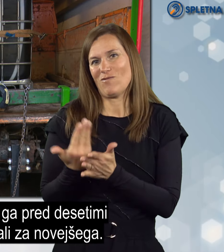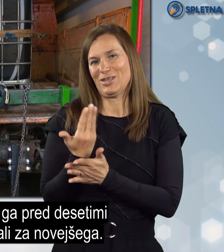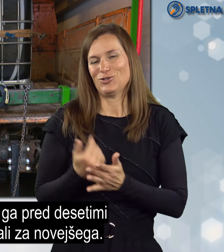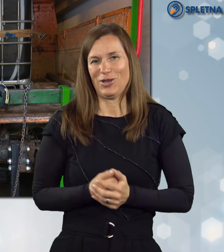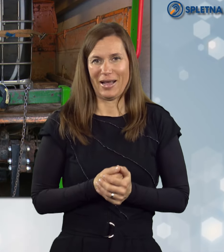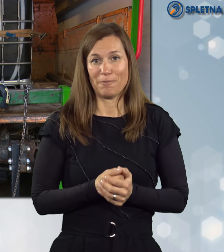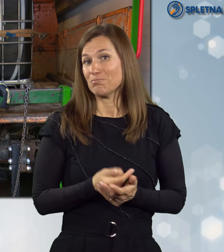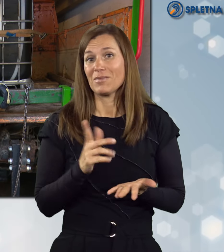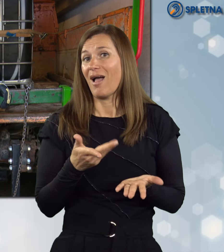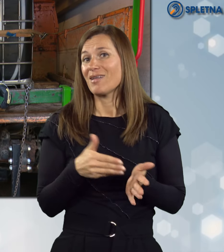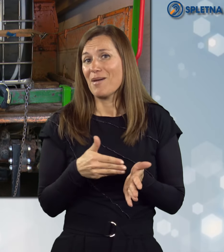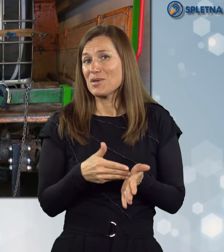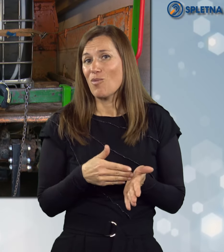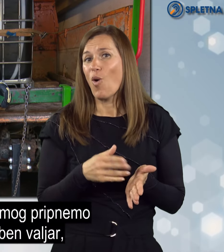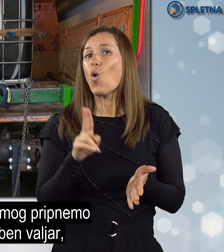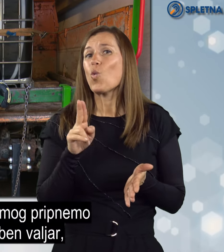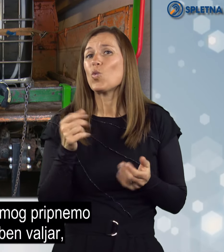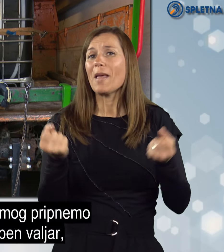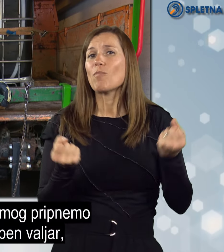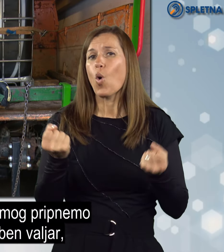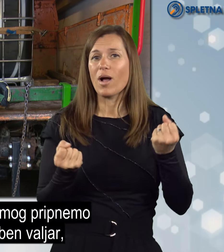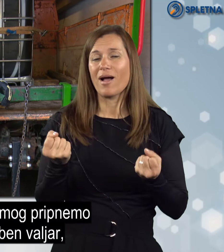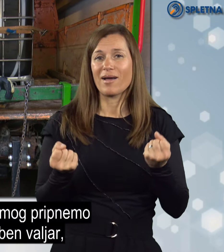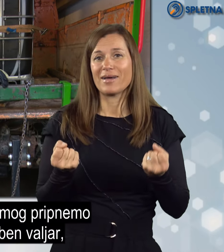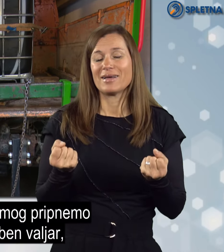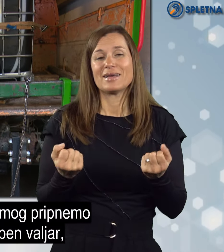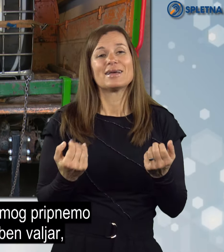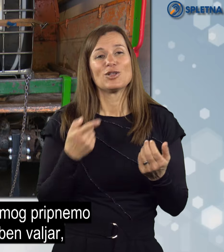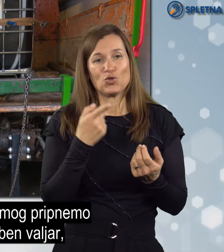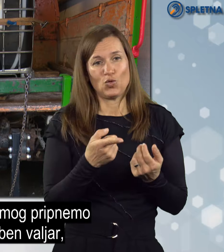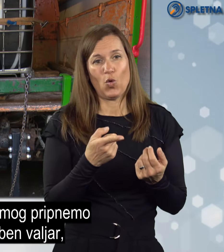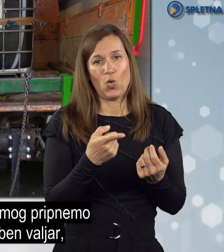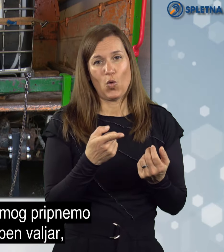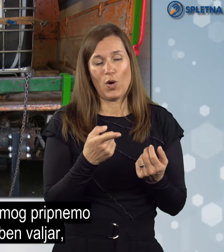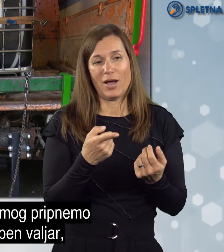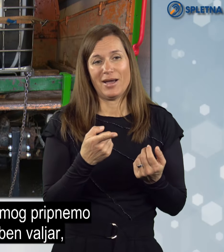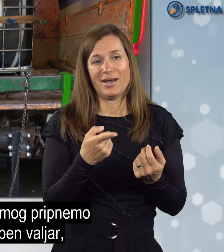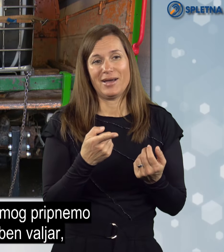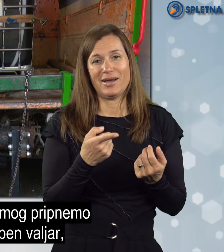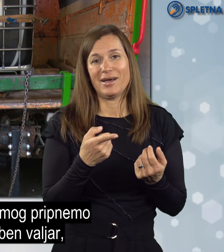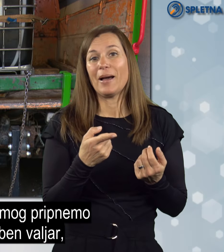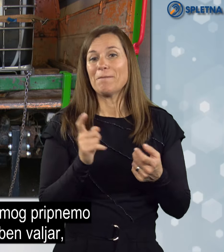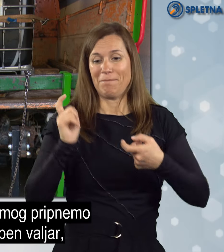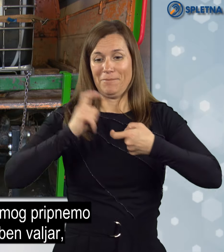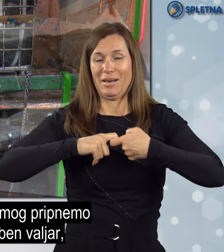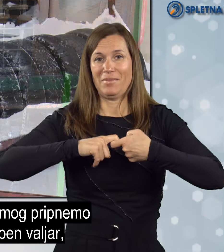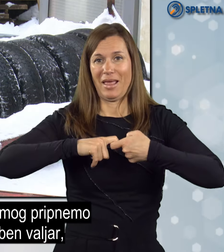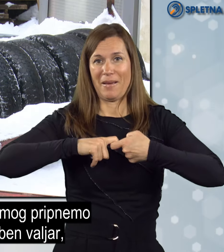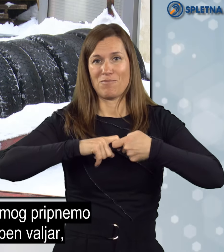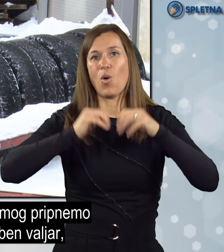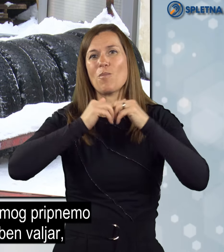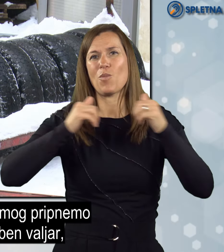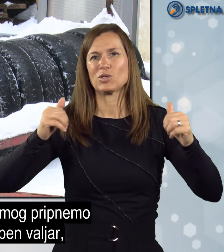novejšim. Kaj delamo s tem unimogam? Za ta unimog, potem v nadalvanju bote videli,